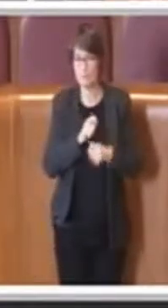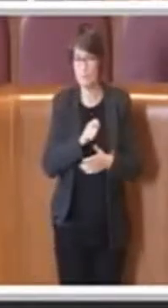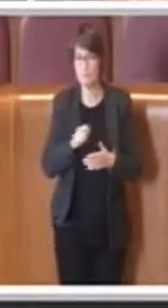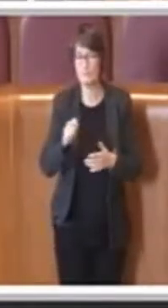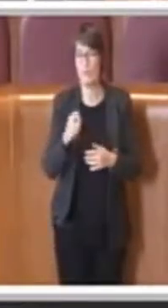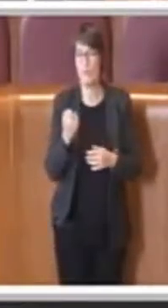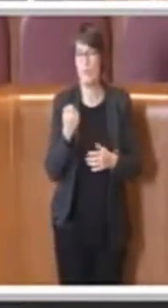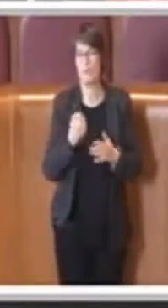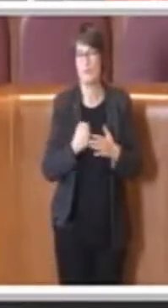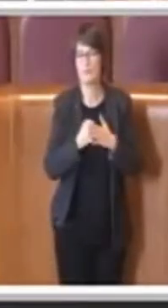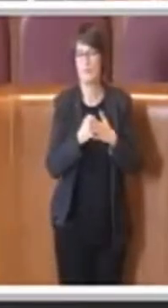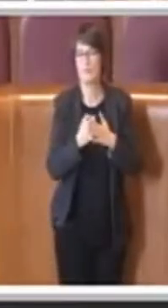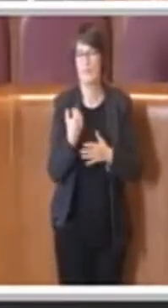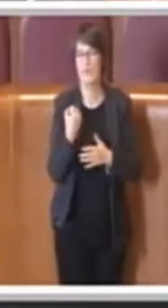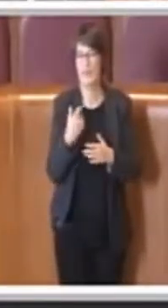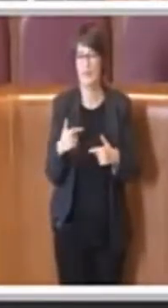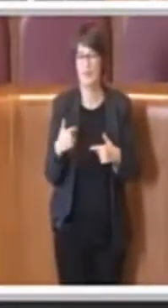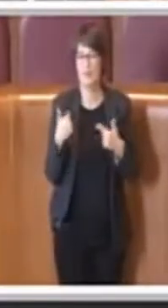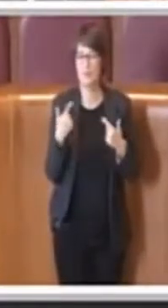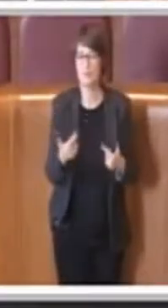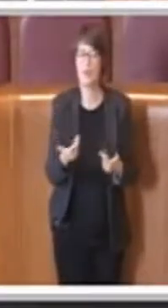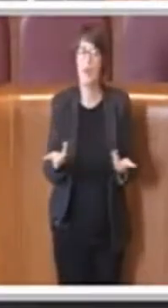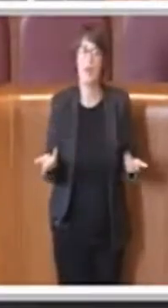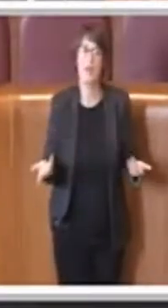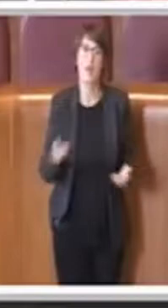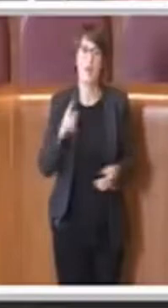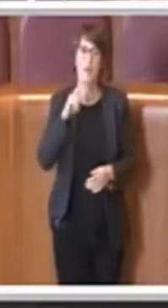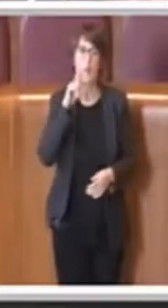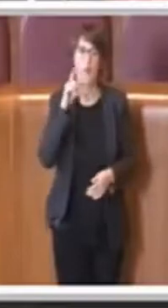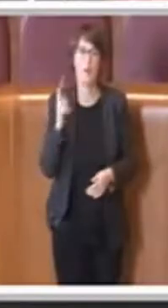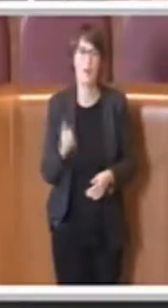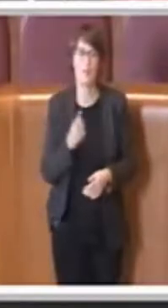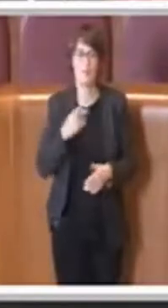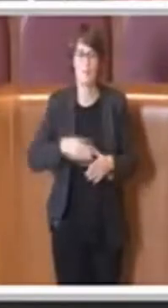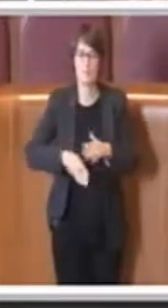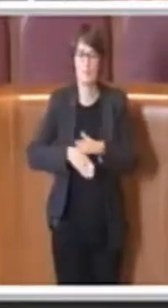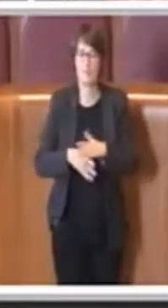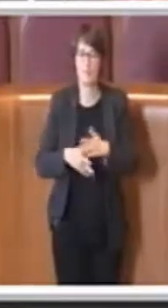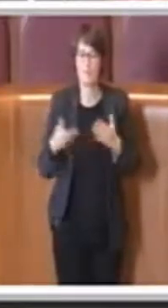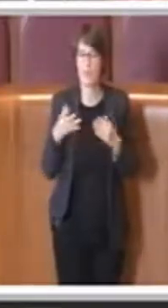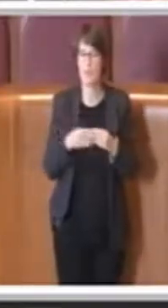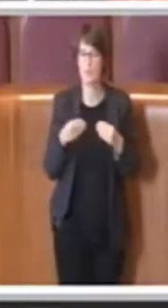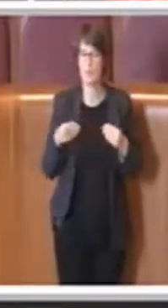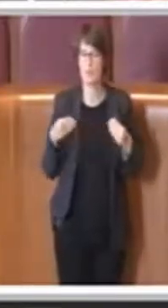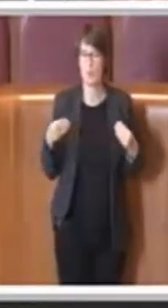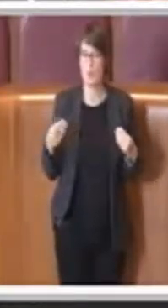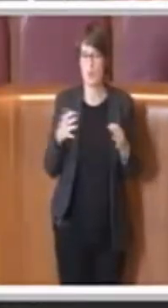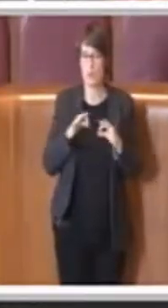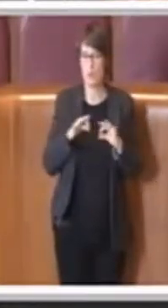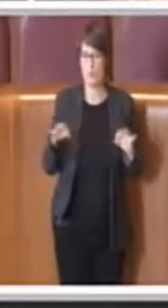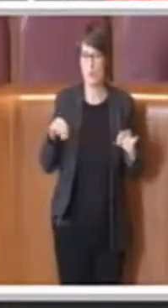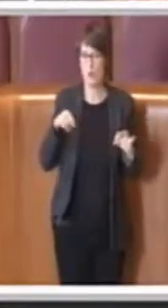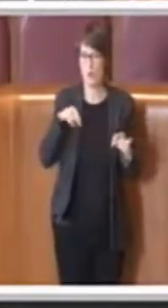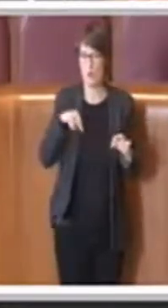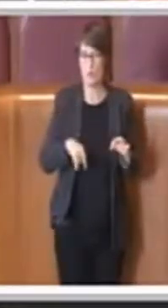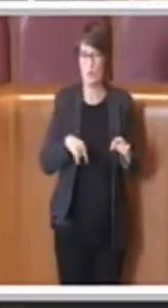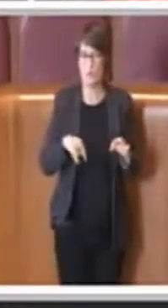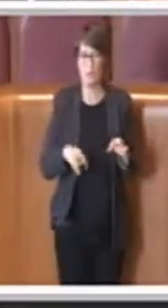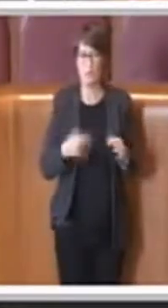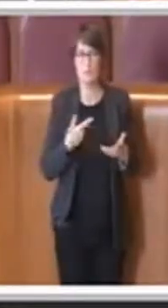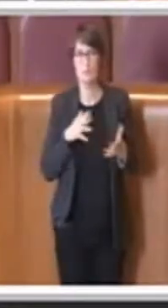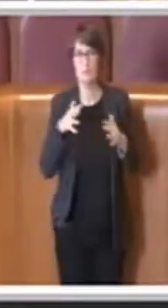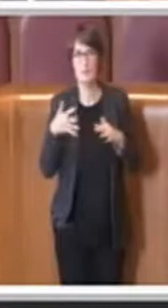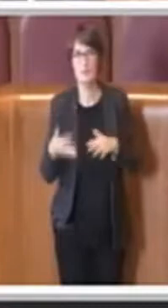da quello strumento così da poter più velocemente, come dire, dare maggiore attuazione.